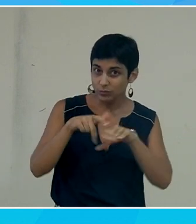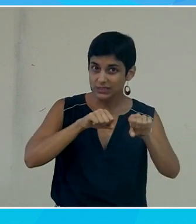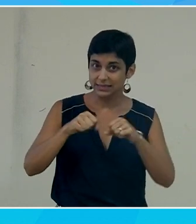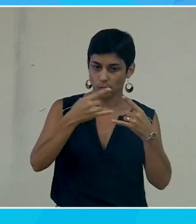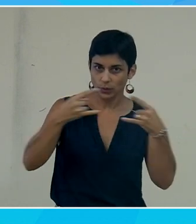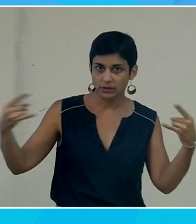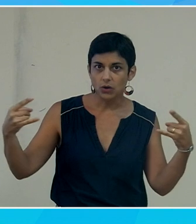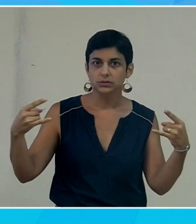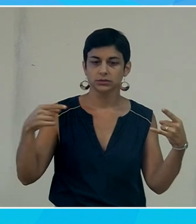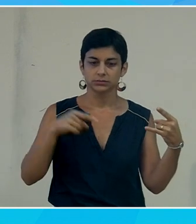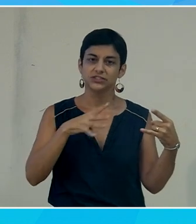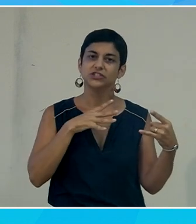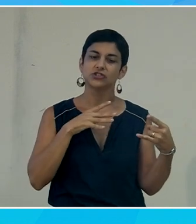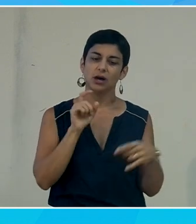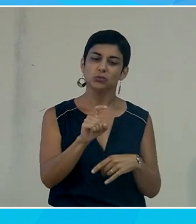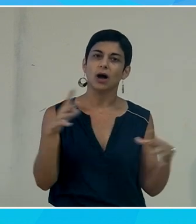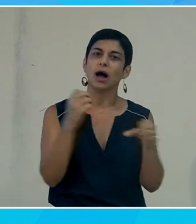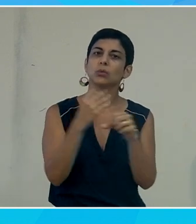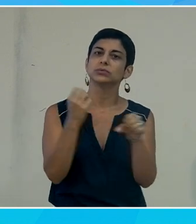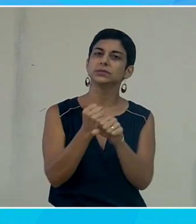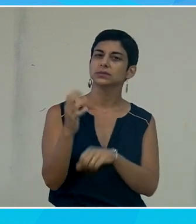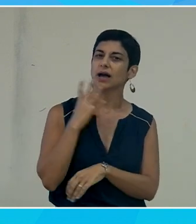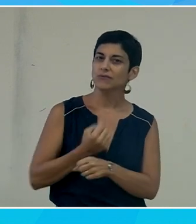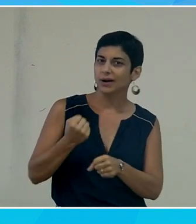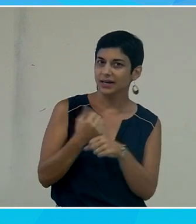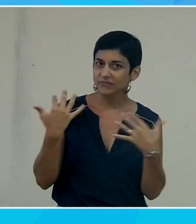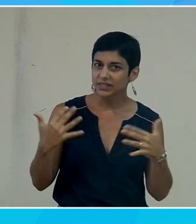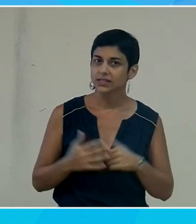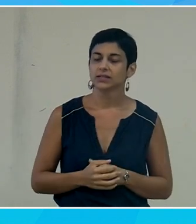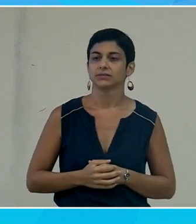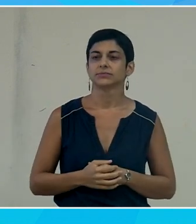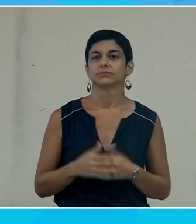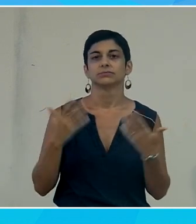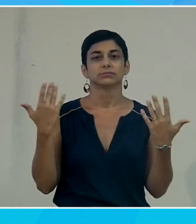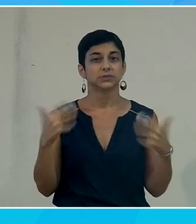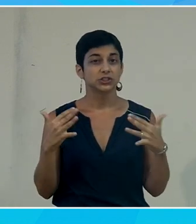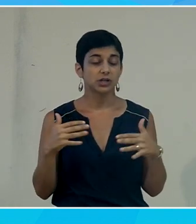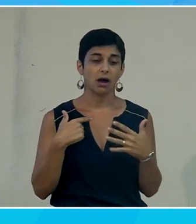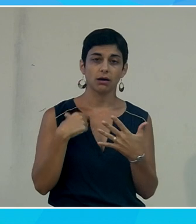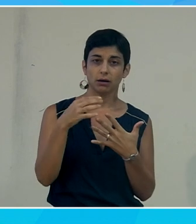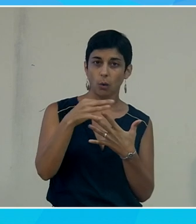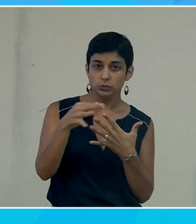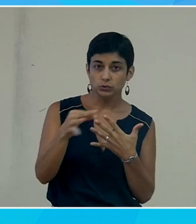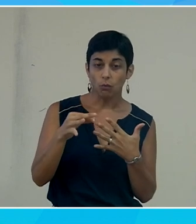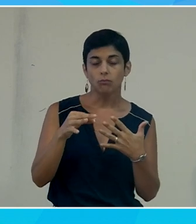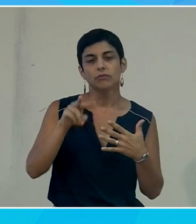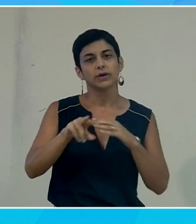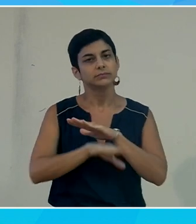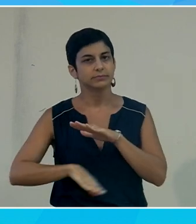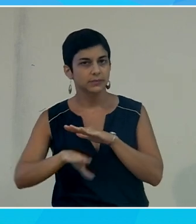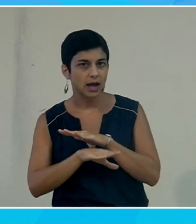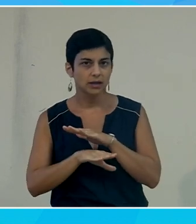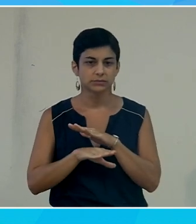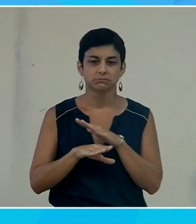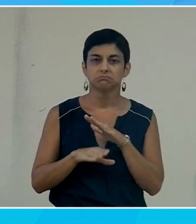déjà les touches de raccourci, par exemple, qui existaient. On avait déjà un certain nombre de fonctionnalités. Alors, certes, c'était assez basique au départ.